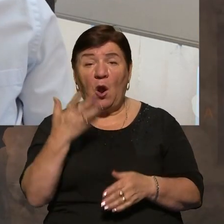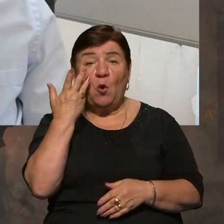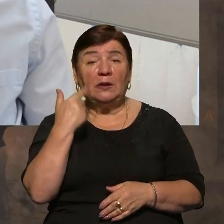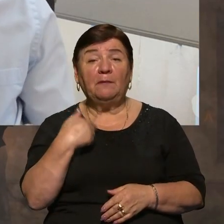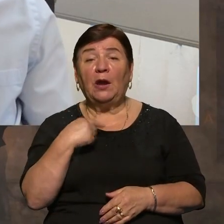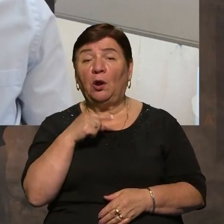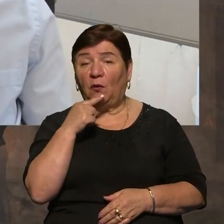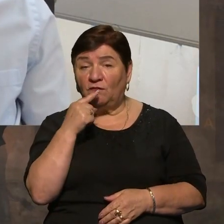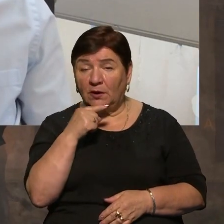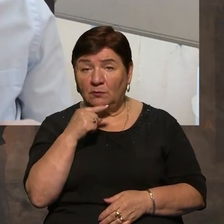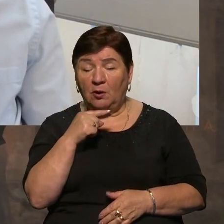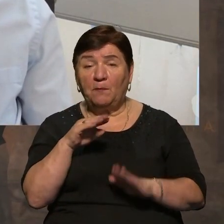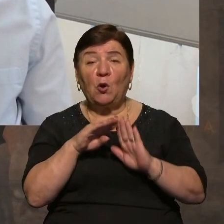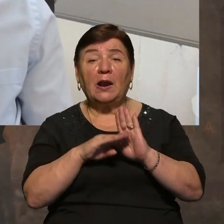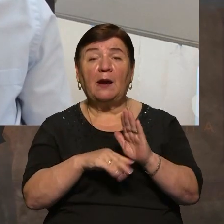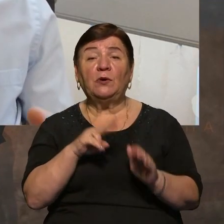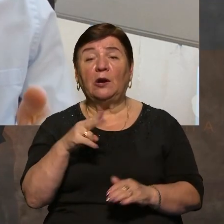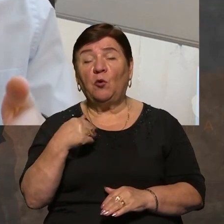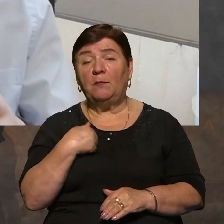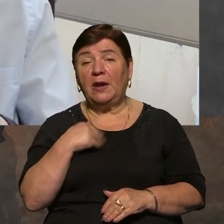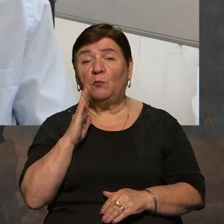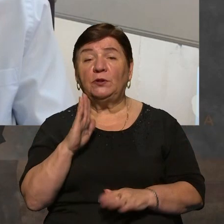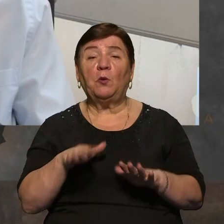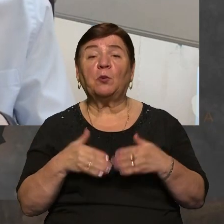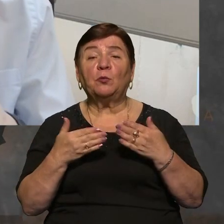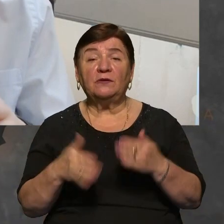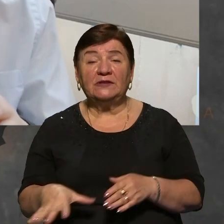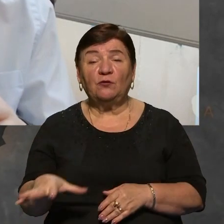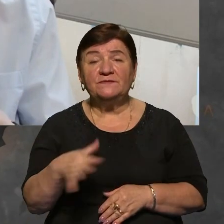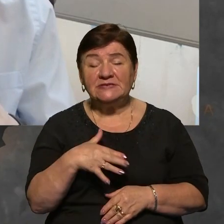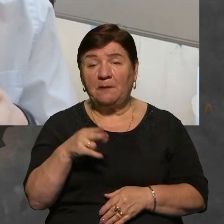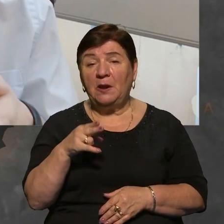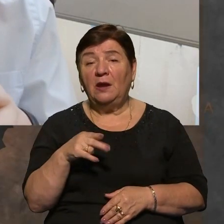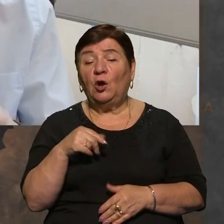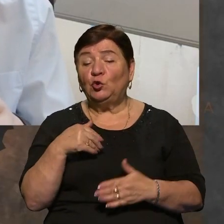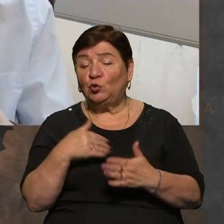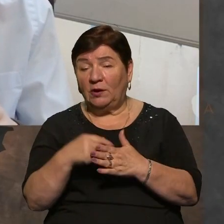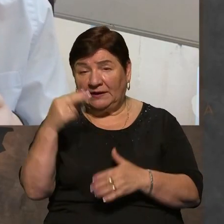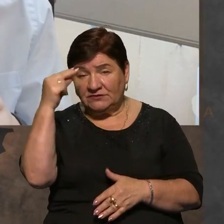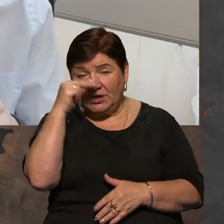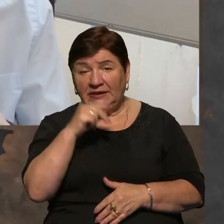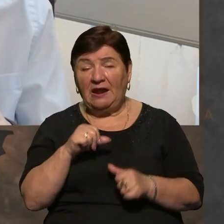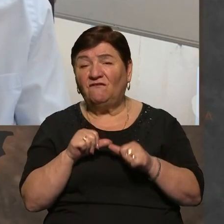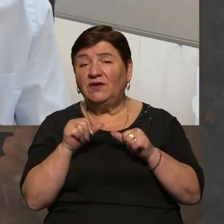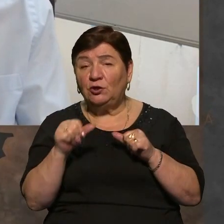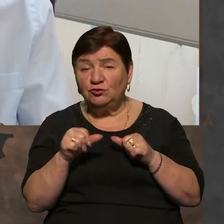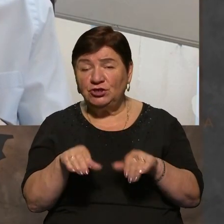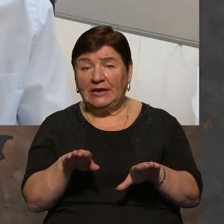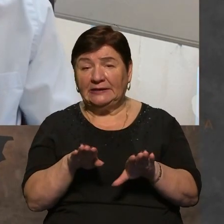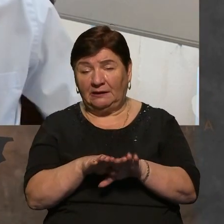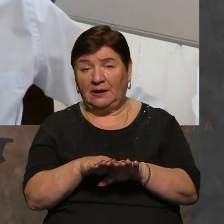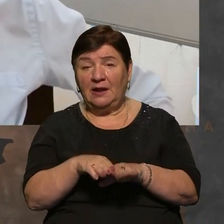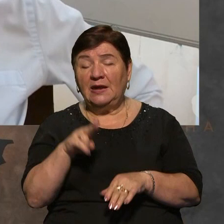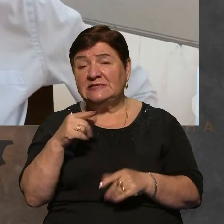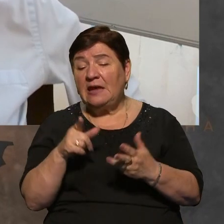кажемо програму, яку ми будемо пропонувати для всіх до навчання, що стосується виключно переливання крові, то